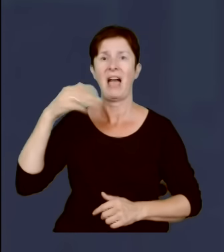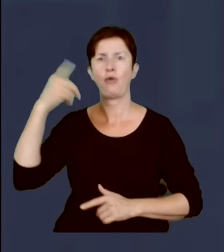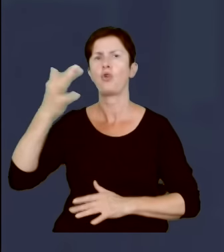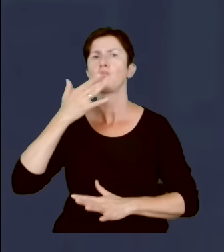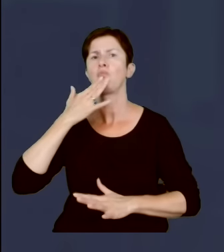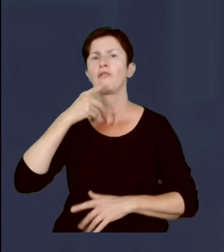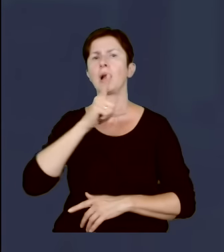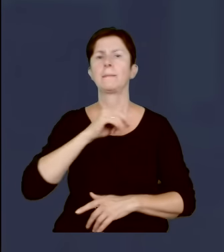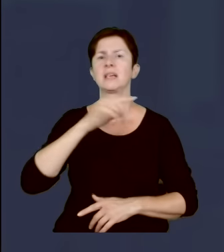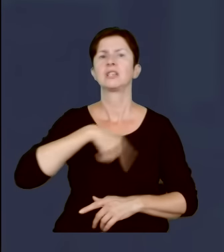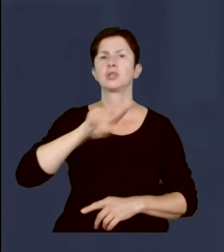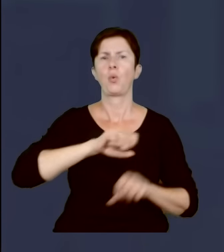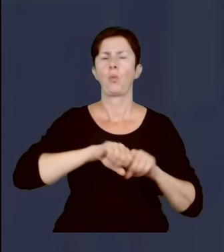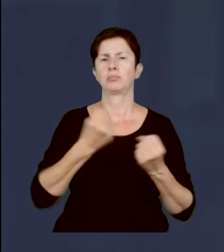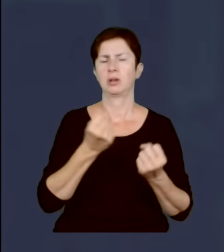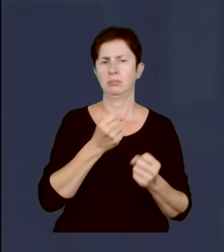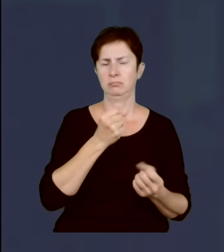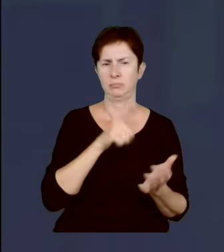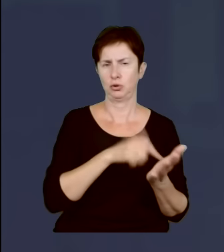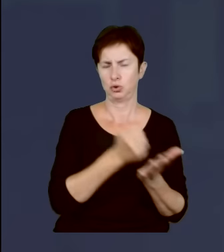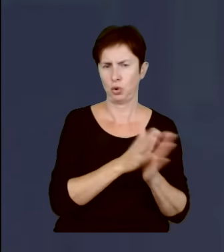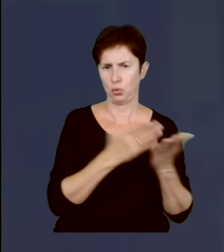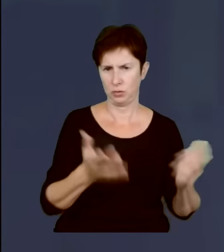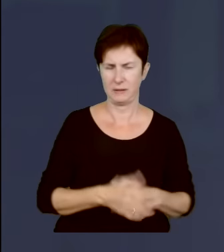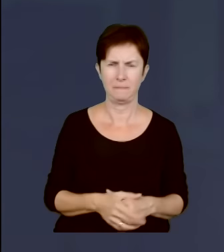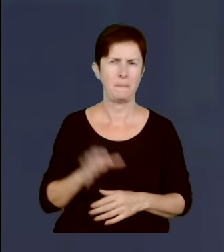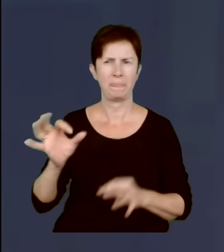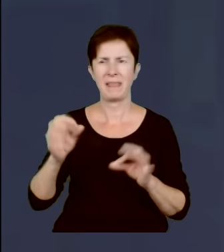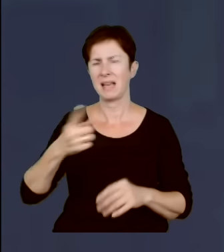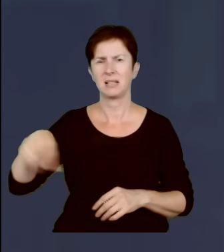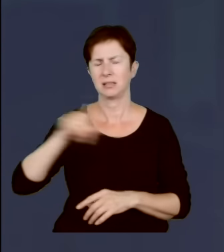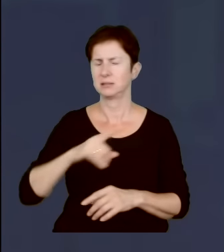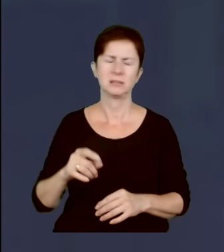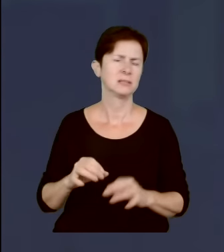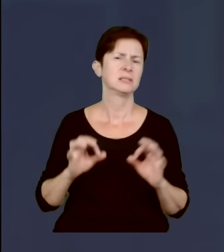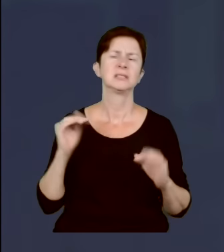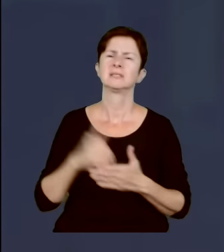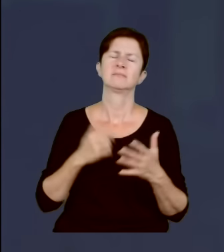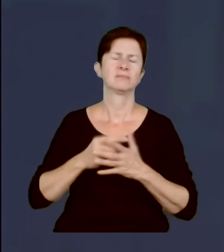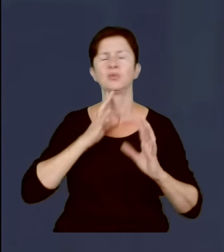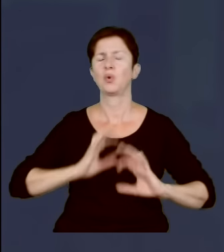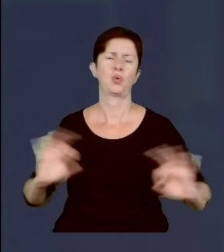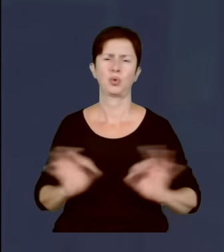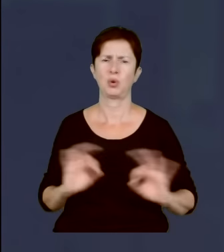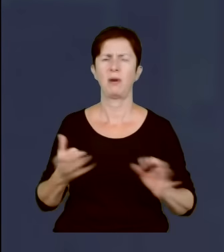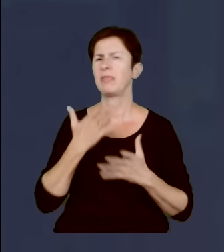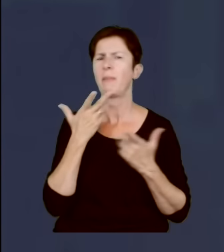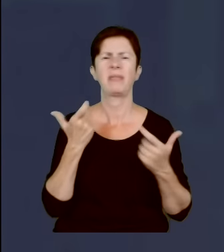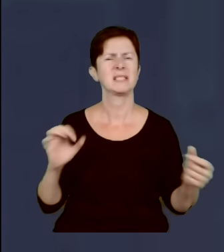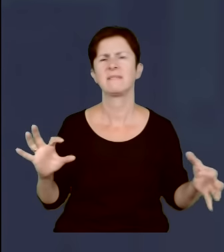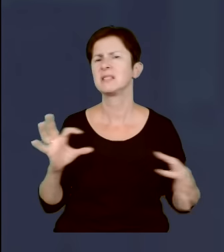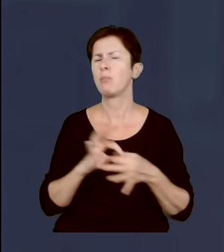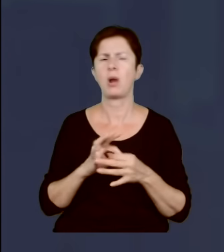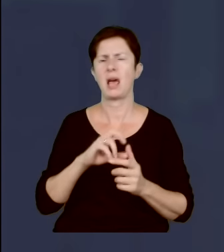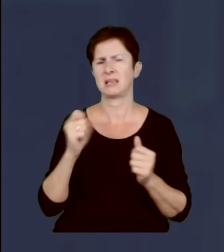Oni łamią ustawy, oni działają w sposób karygodny, to nie ma nic wspólnego z demokracją, to nie ma nic wspólnego z